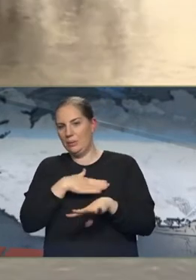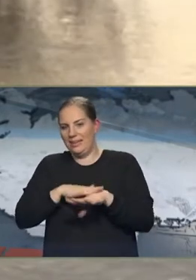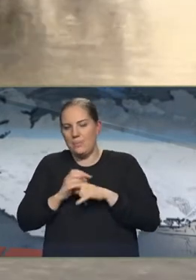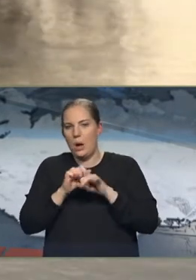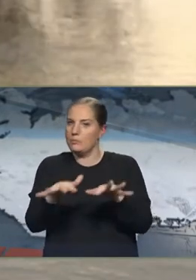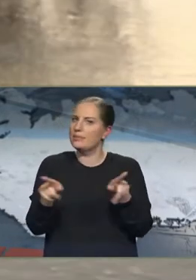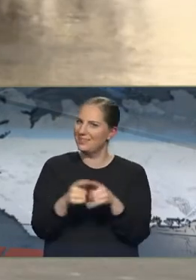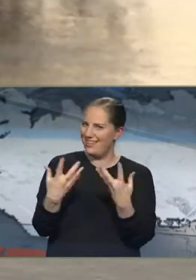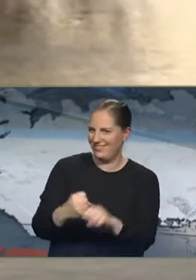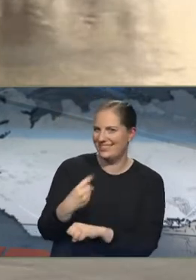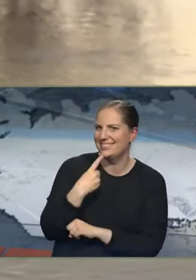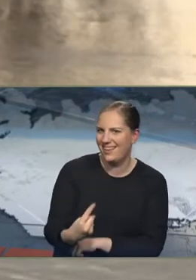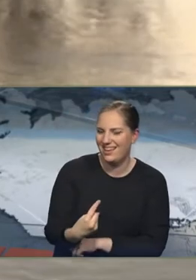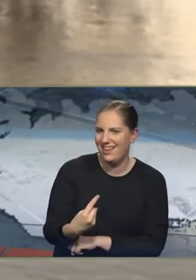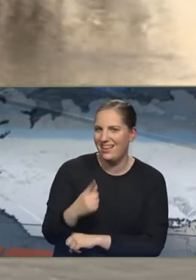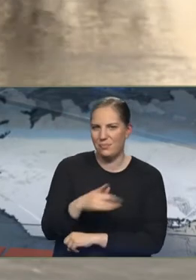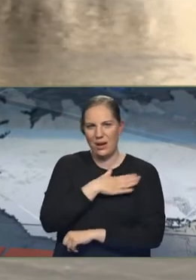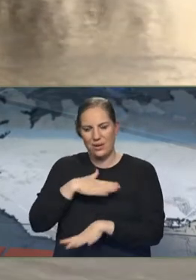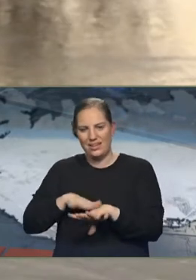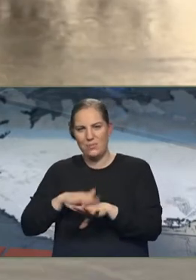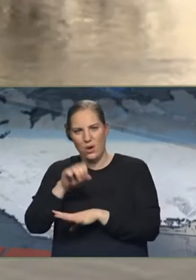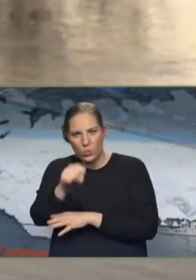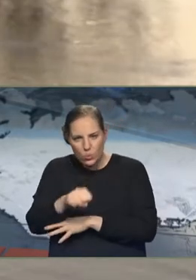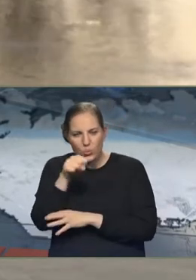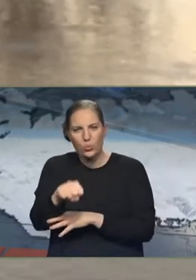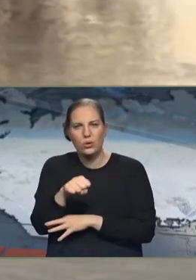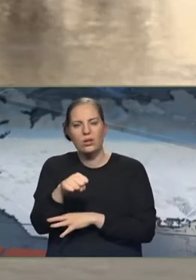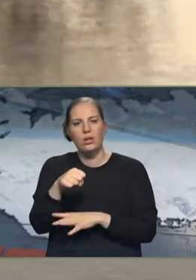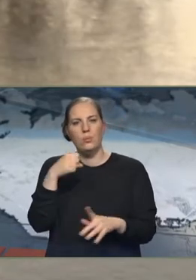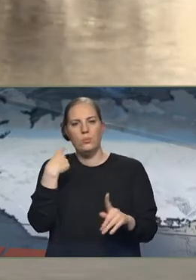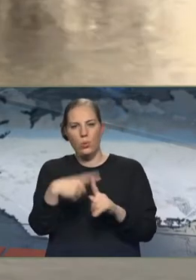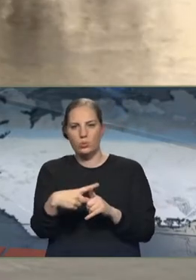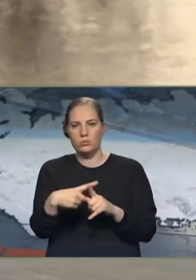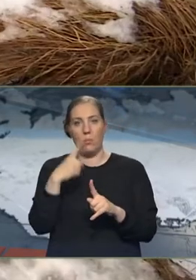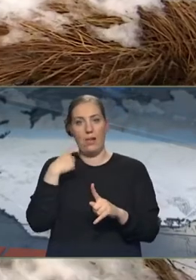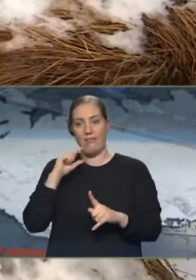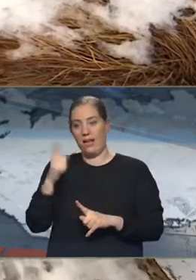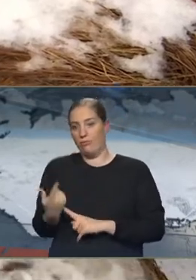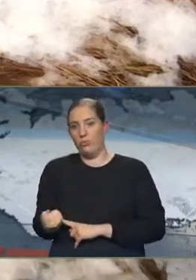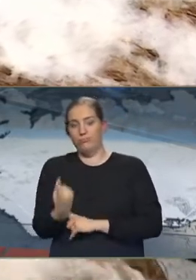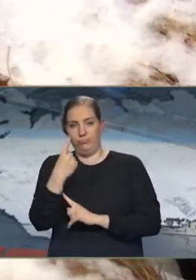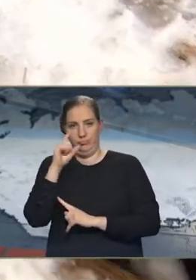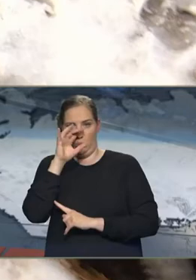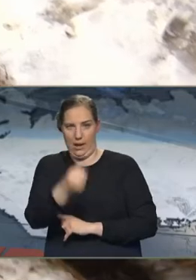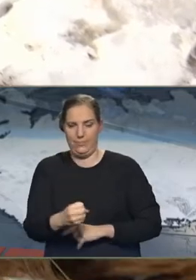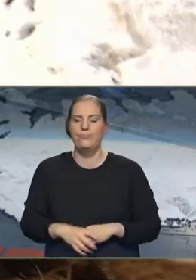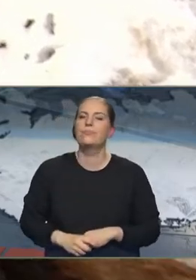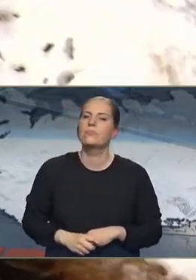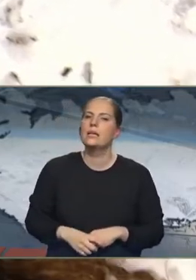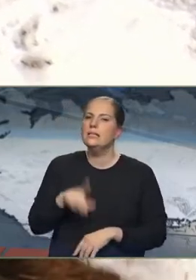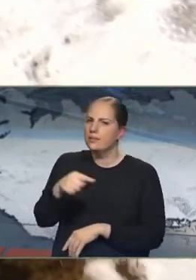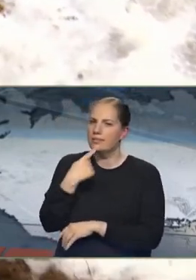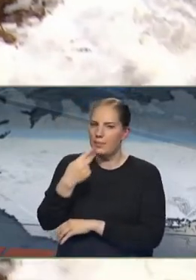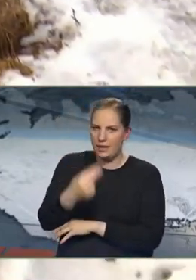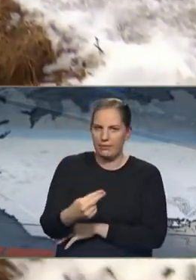segja hver eftir því hversu lengi þetta varir og hvort þau séum að fara að lenda í öðru svona skoti. Svava segir mikilvægt að fólk